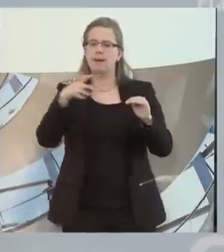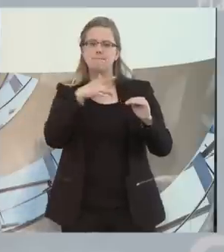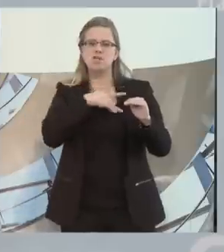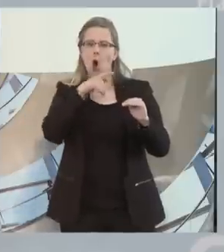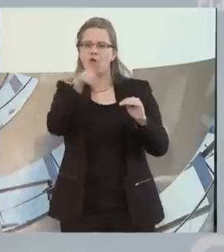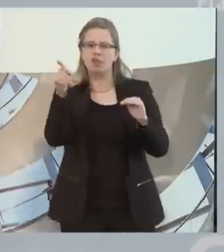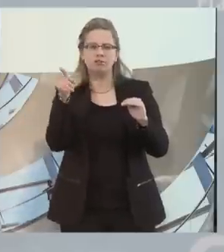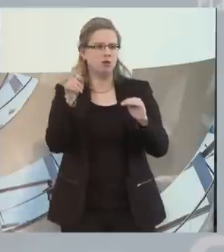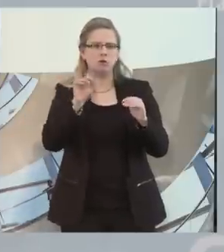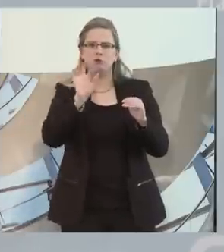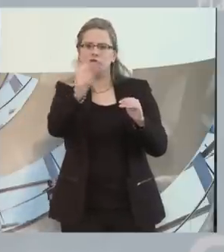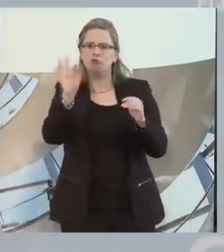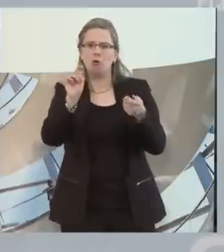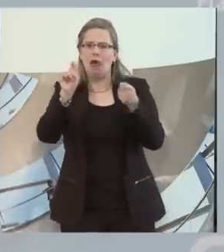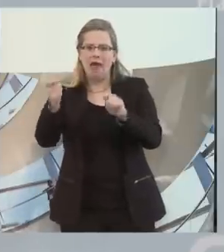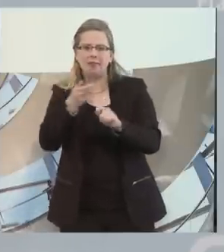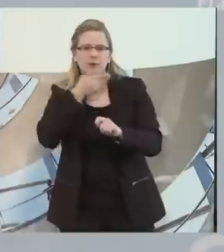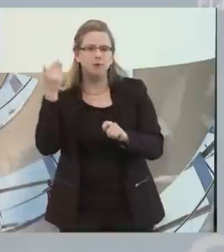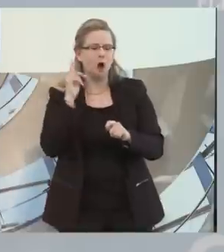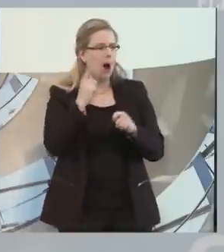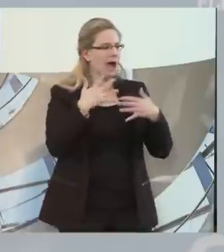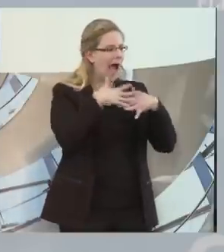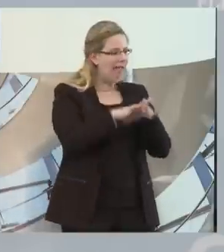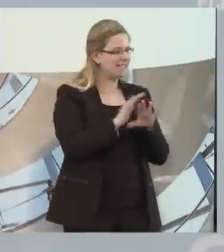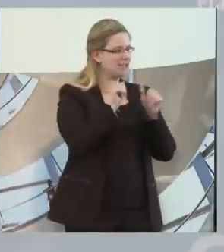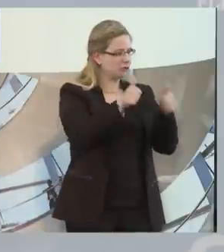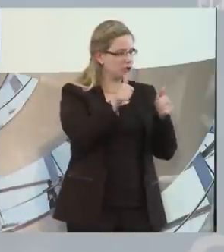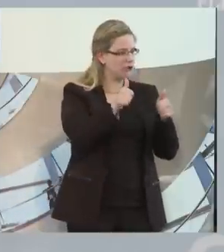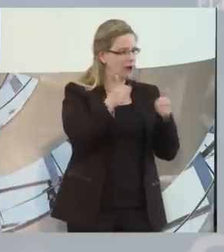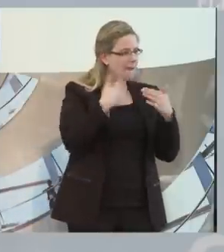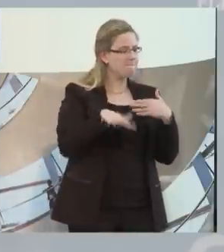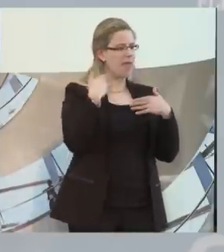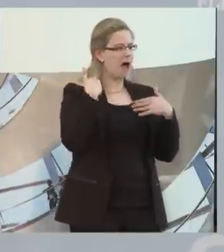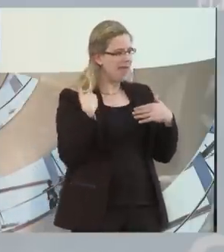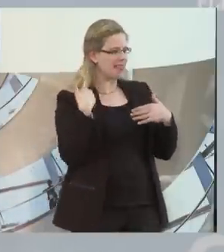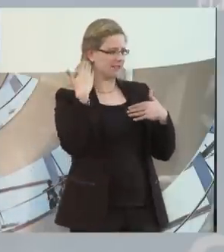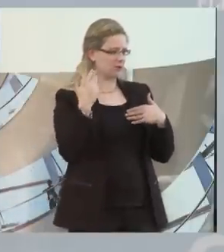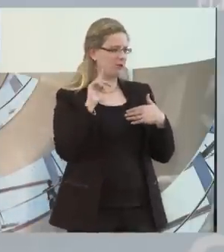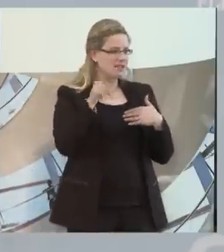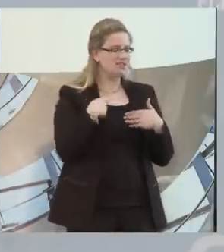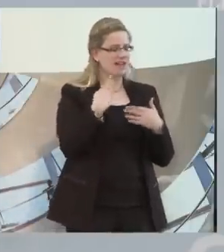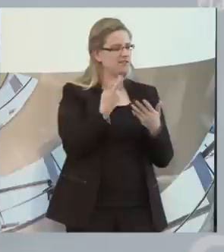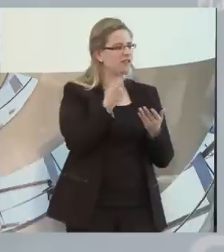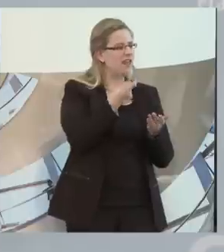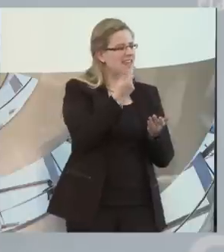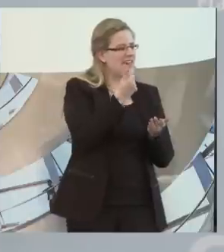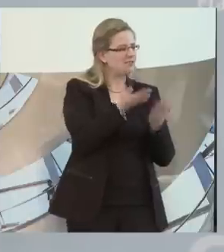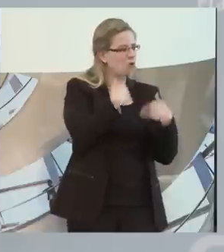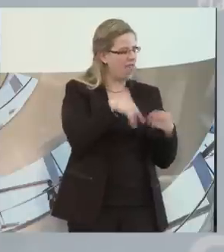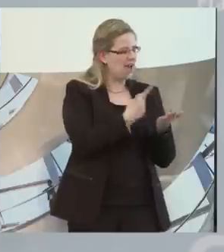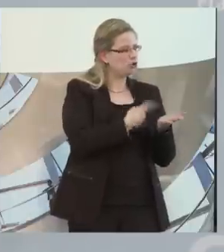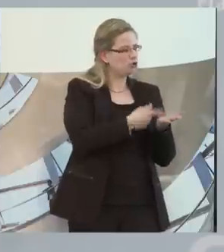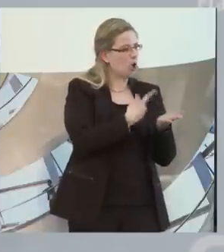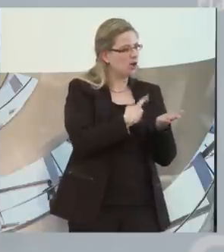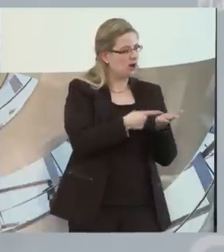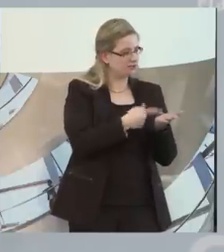Einglusthilfeverträger sich von Kosten entlastet. Die Wette machen wir nicht. Denn dann habe ich steuerfinanziertes Geld, dann habe